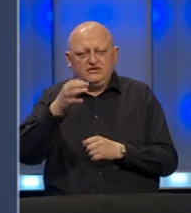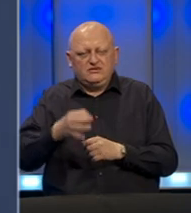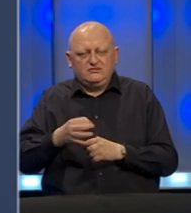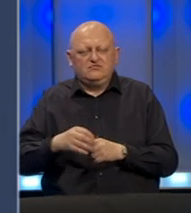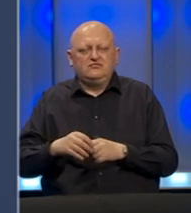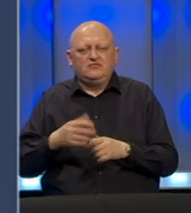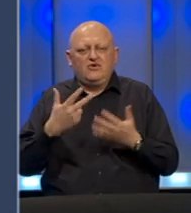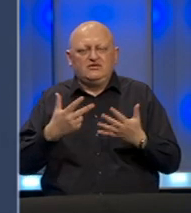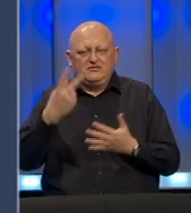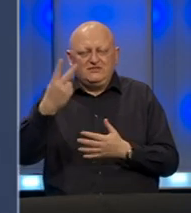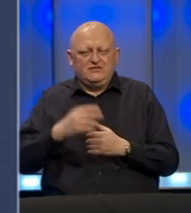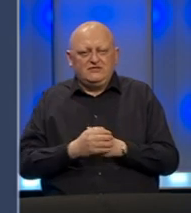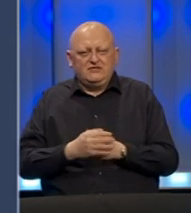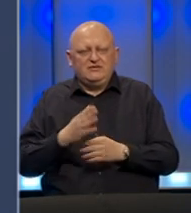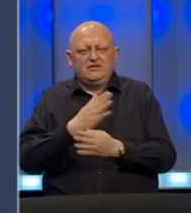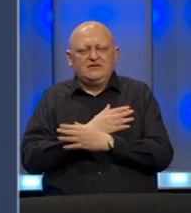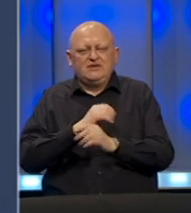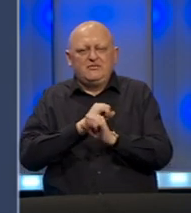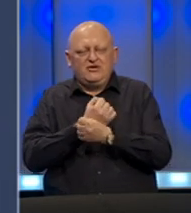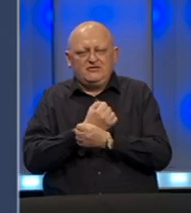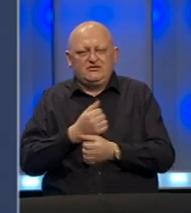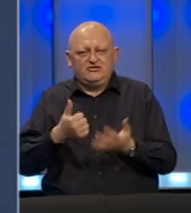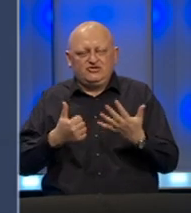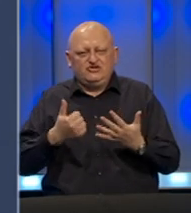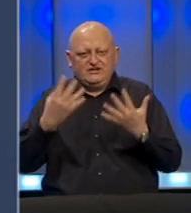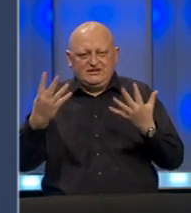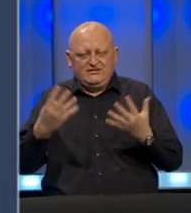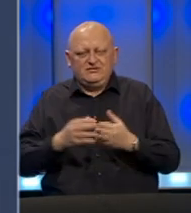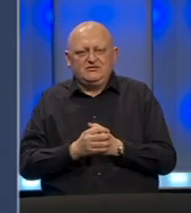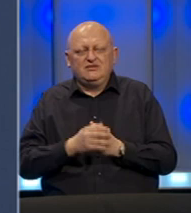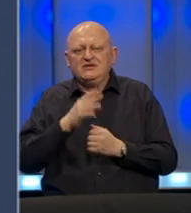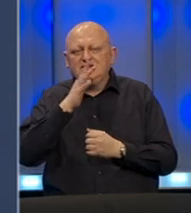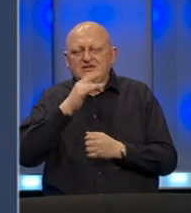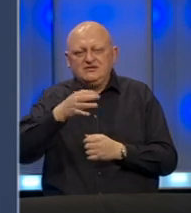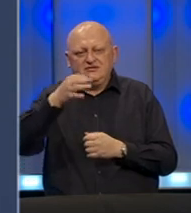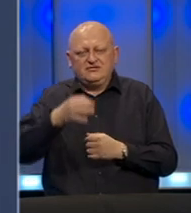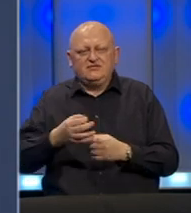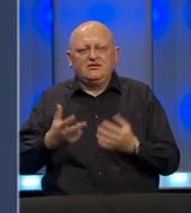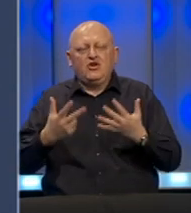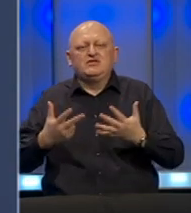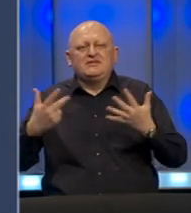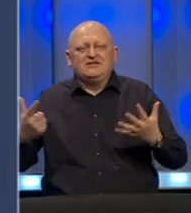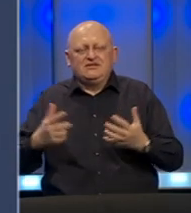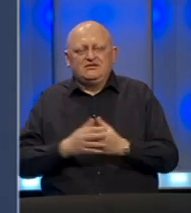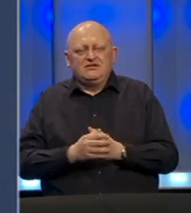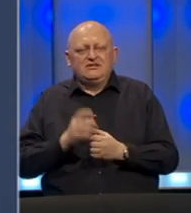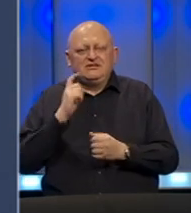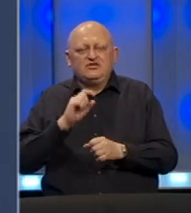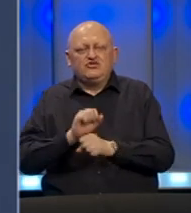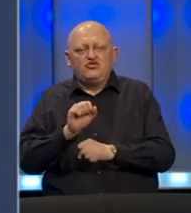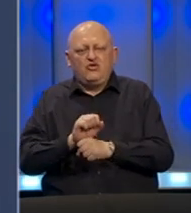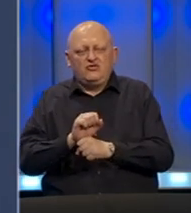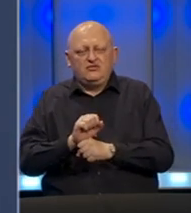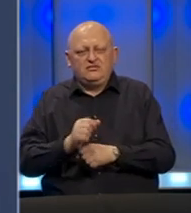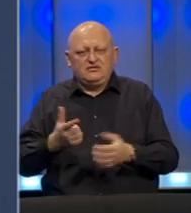82, Zapadno-Hercegovačka županija 69, Sarajevska županija 87, Zeničko-Dobođska